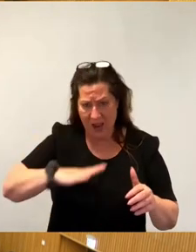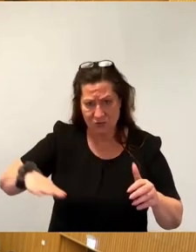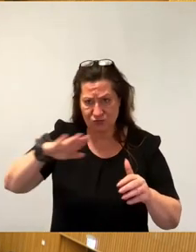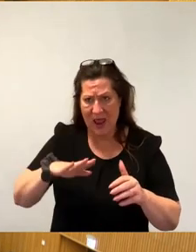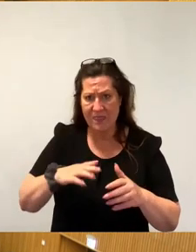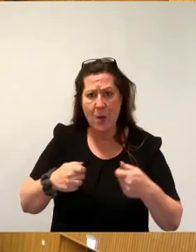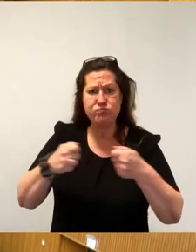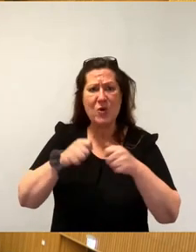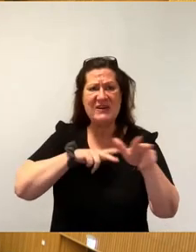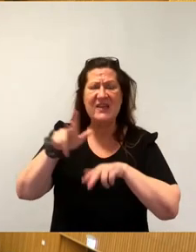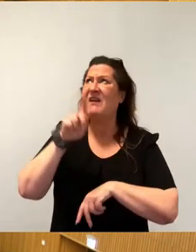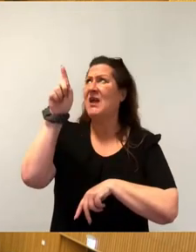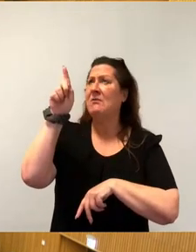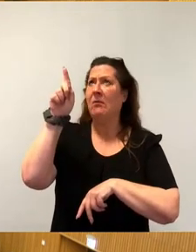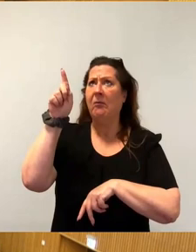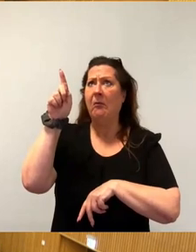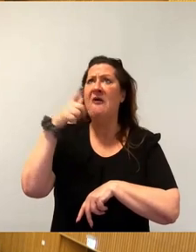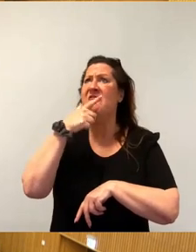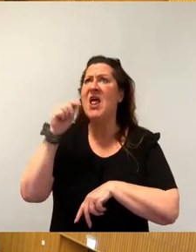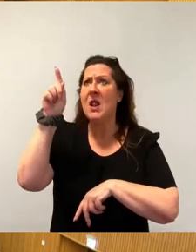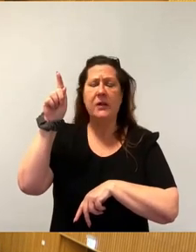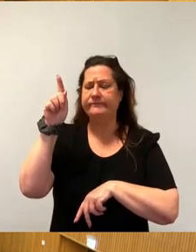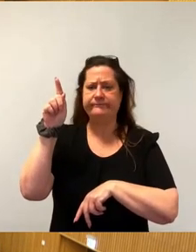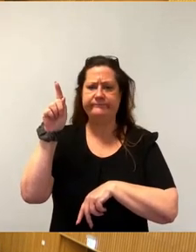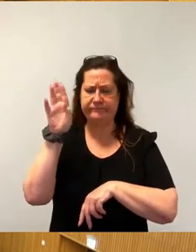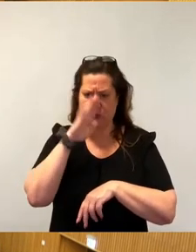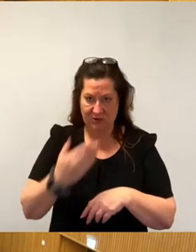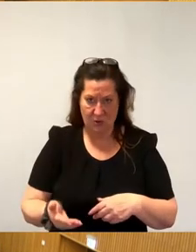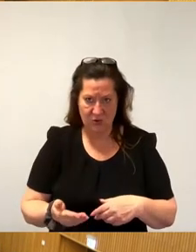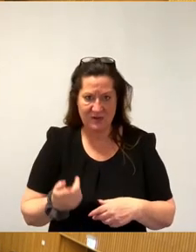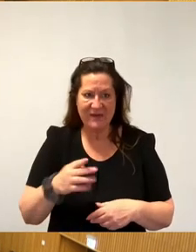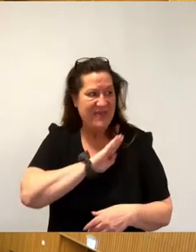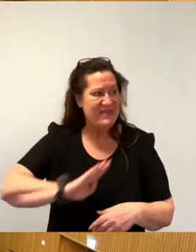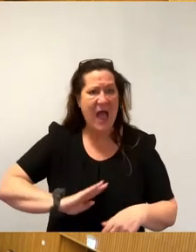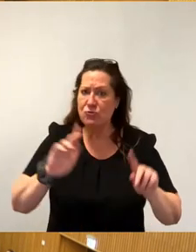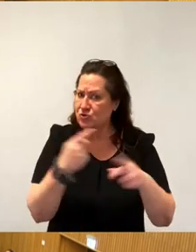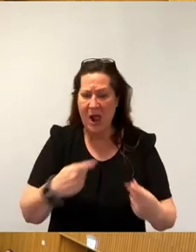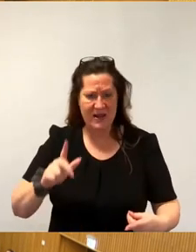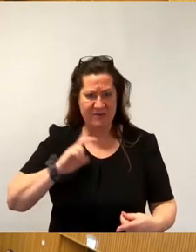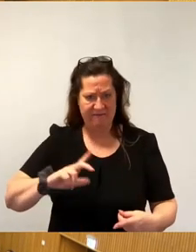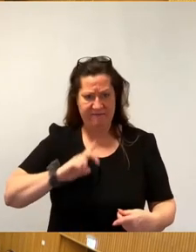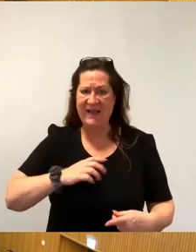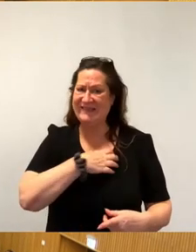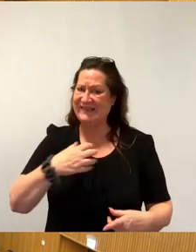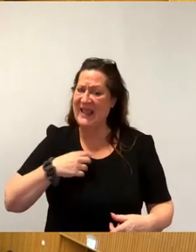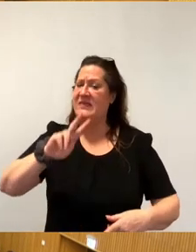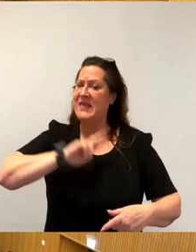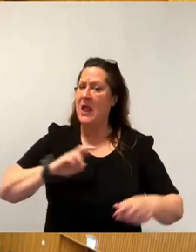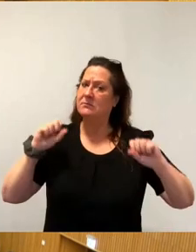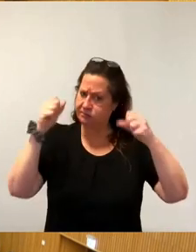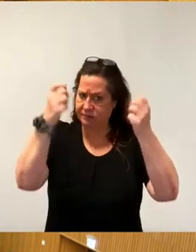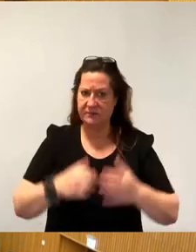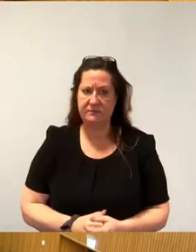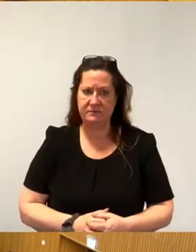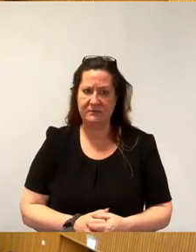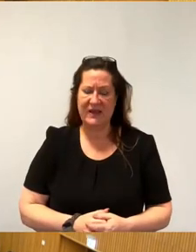dann bin ich verlassen. Deswegen sollten wir in Sachsen nicht darauf warten, sondern wir sollten in Dresden selber handeln. Und wenn ich das höre, was ich